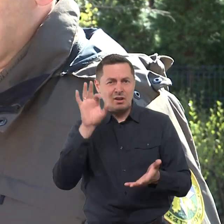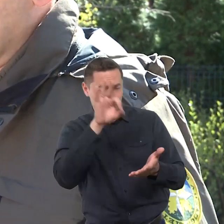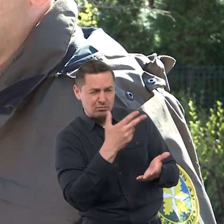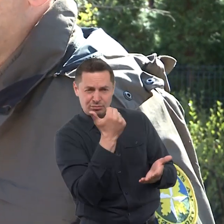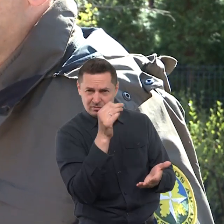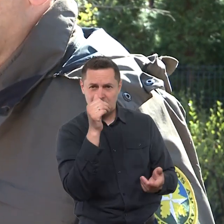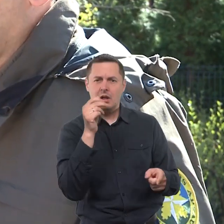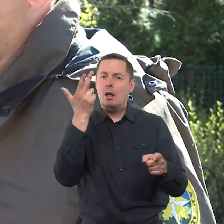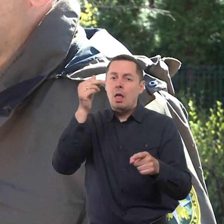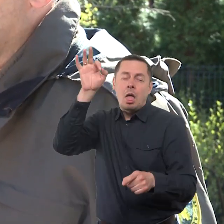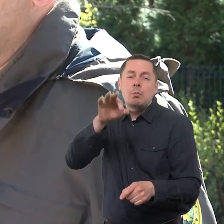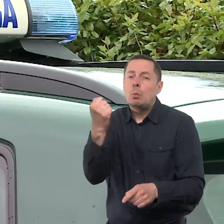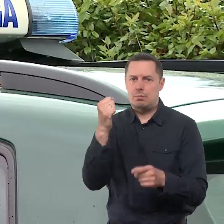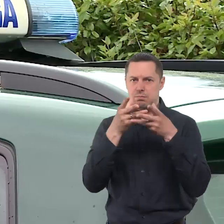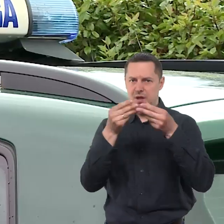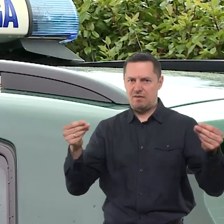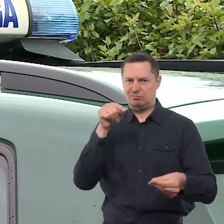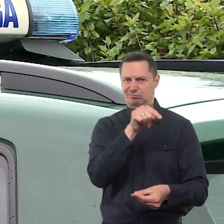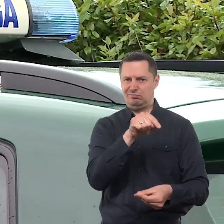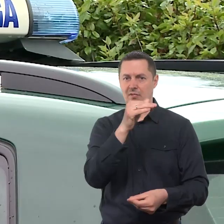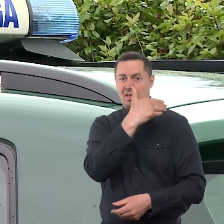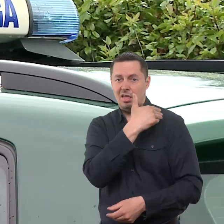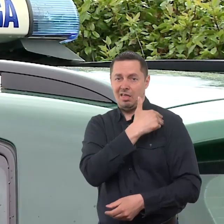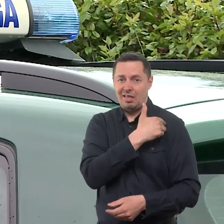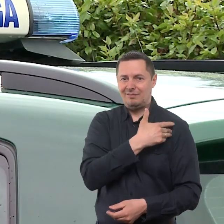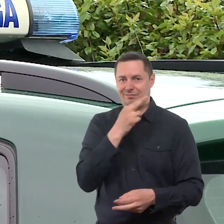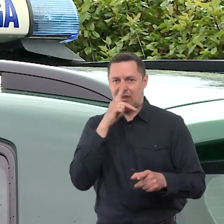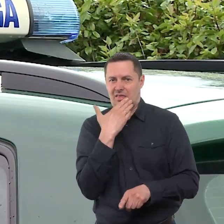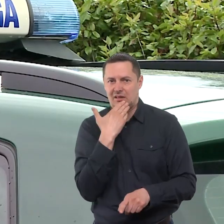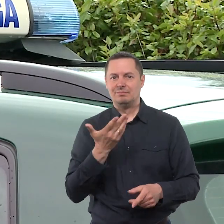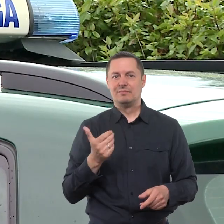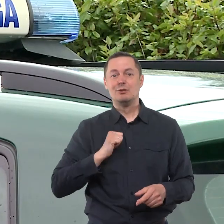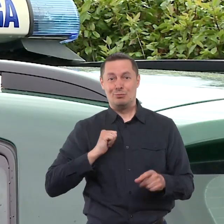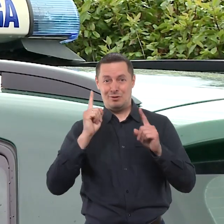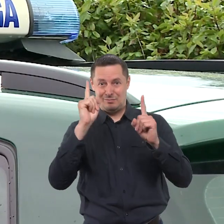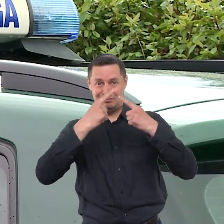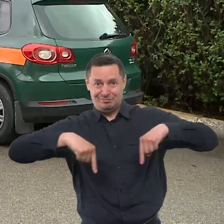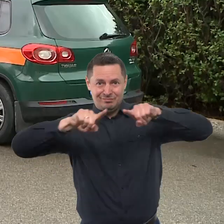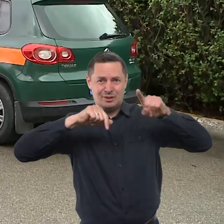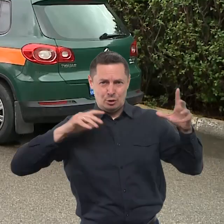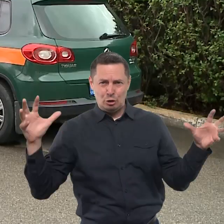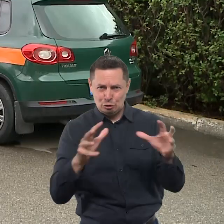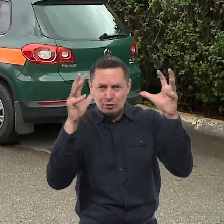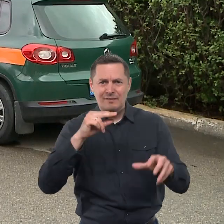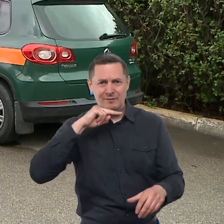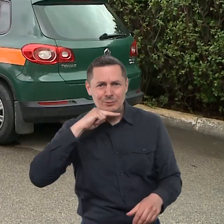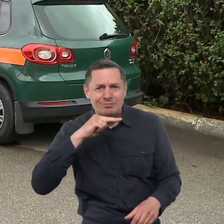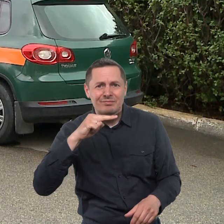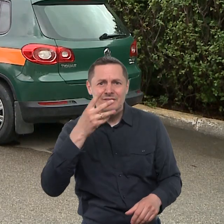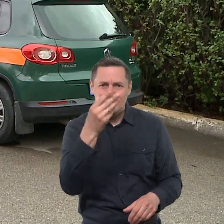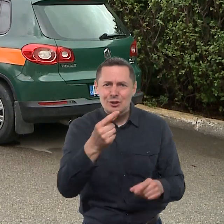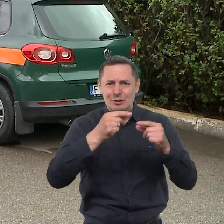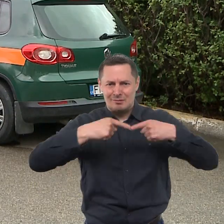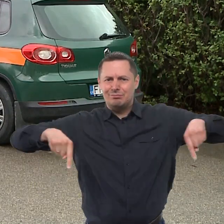Ypač pavasarį. Labai daug. Aplinkos apsaugos departamentas skatina žmonės būti būdrius ir atsargius nuo savame